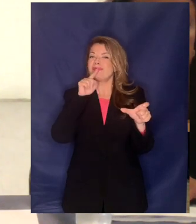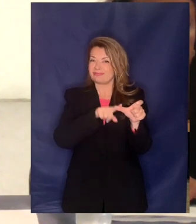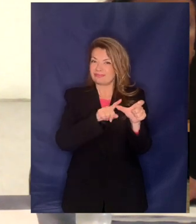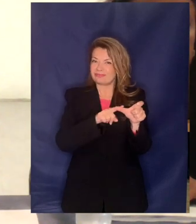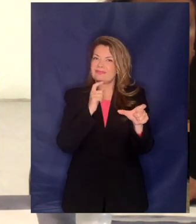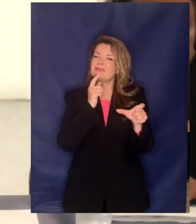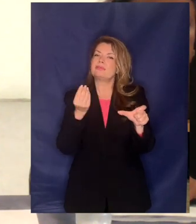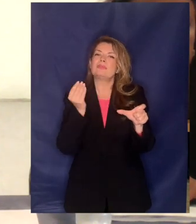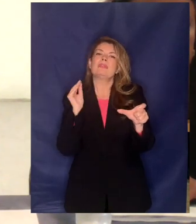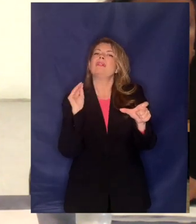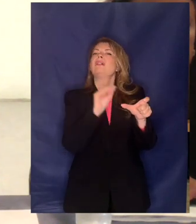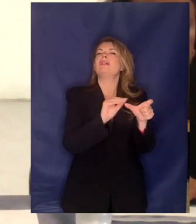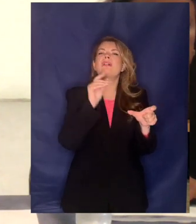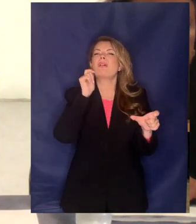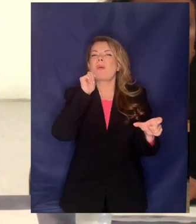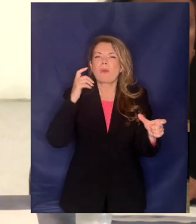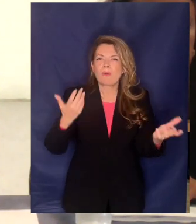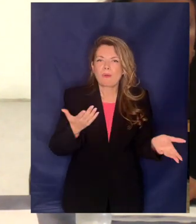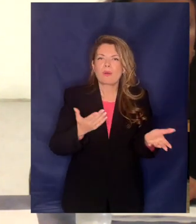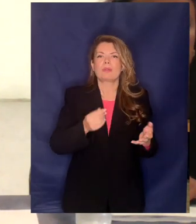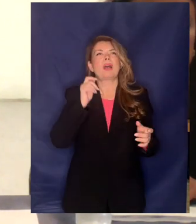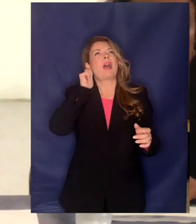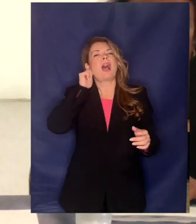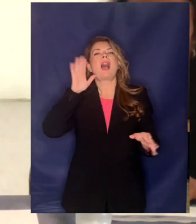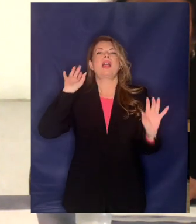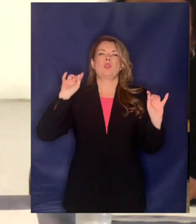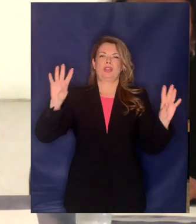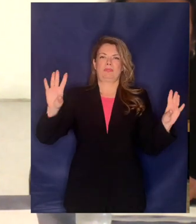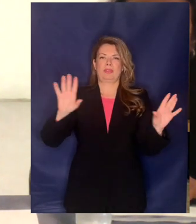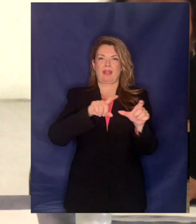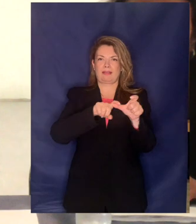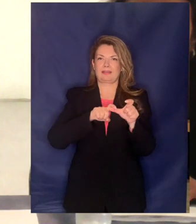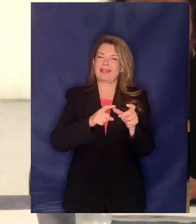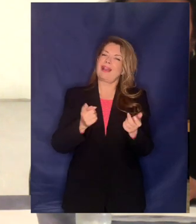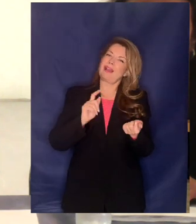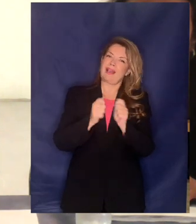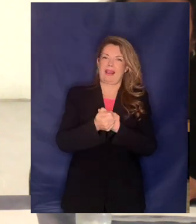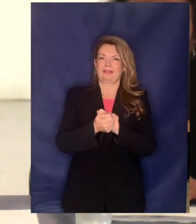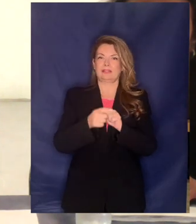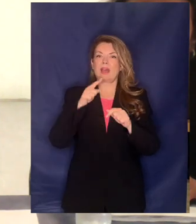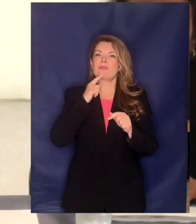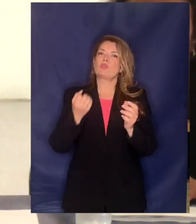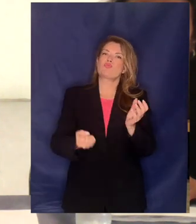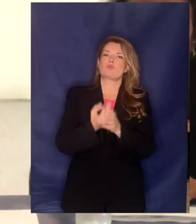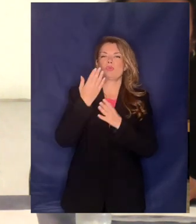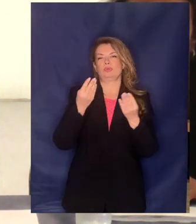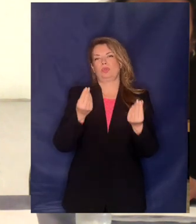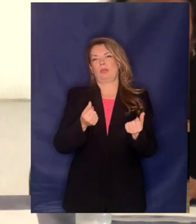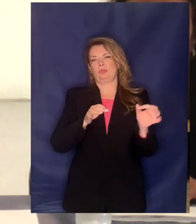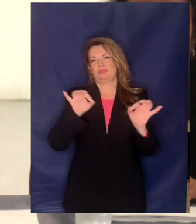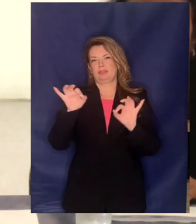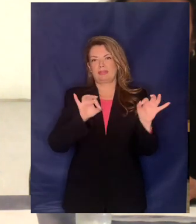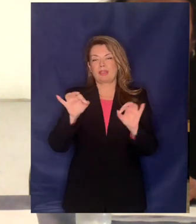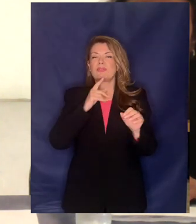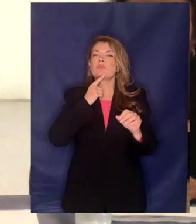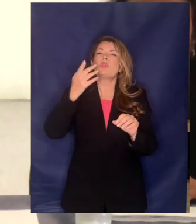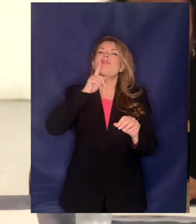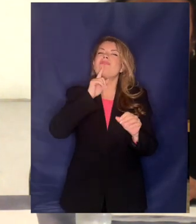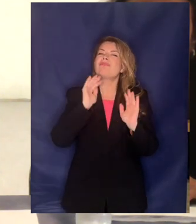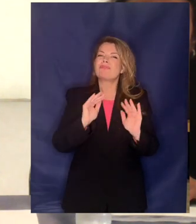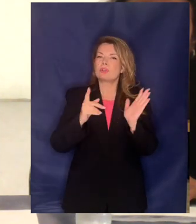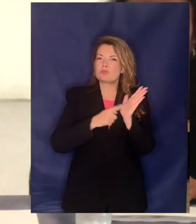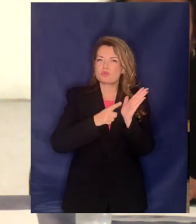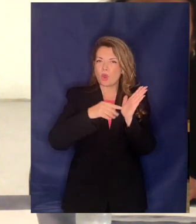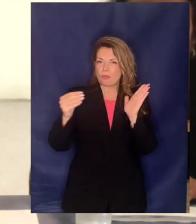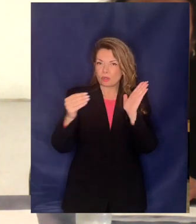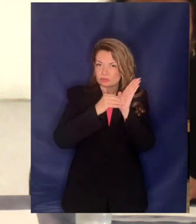χαρακτηρισμός της ανώνυμης εταιρείας οπότε πήγαμε στο μοντέλο εκεί γίνανε και δύο με το νόμο αυτόν πέρασε